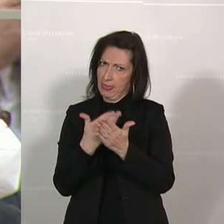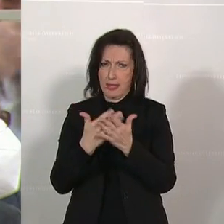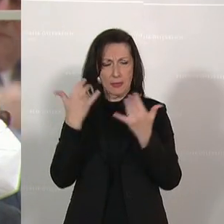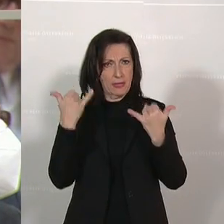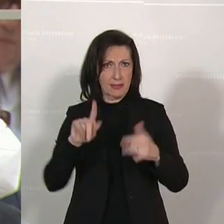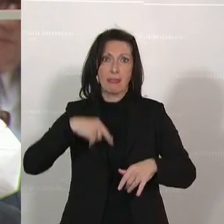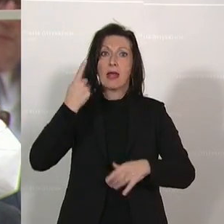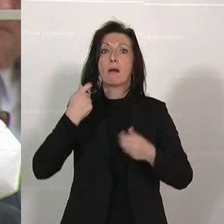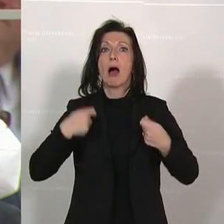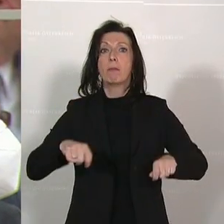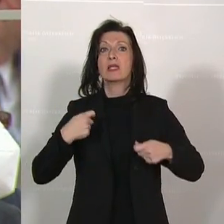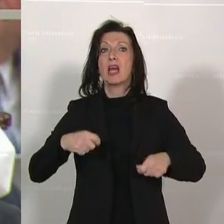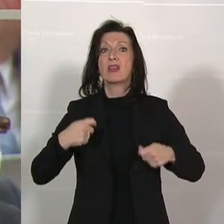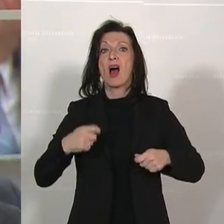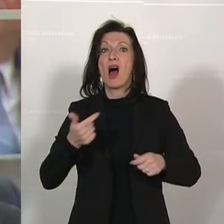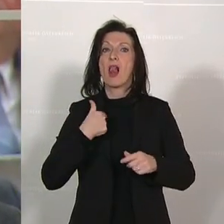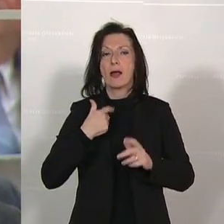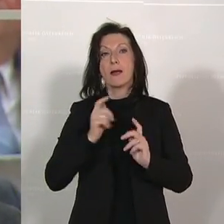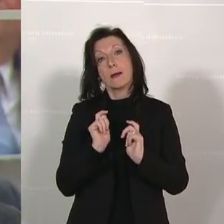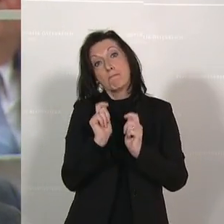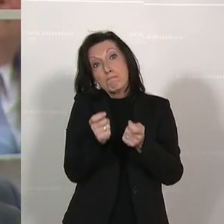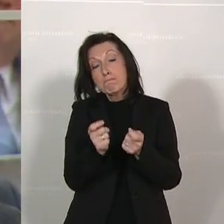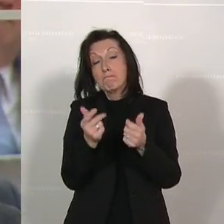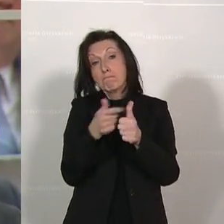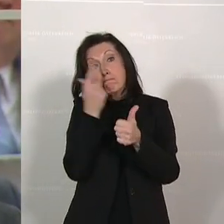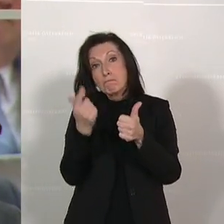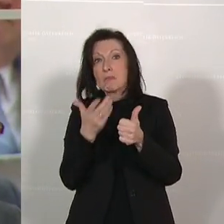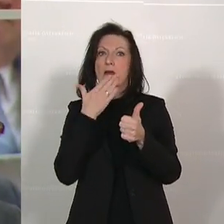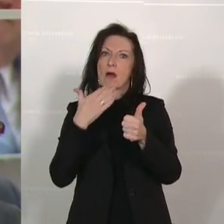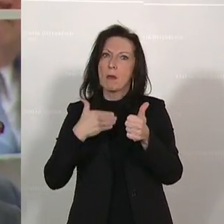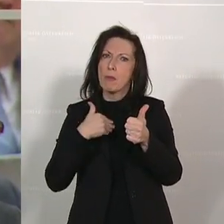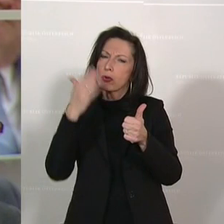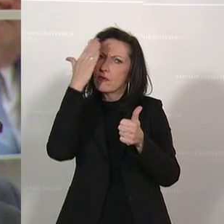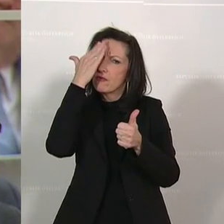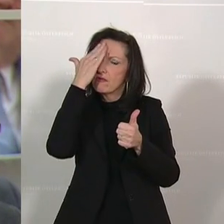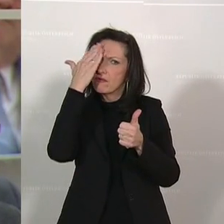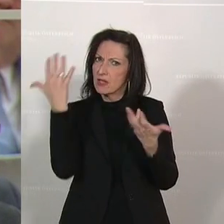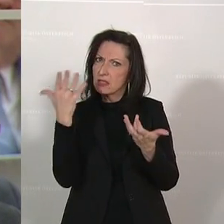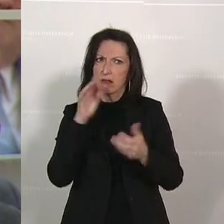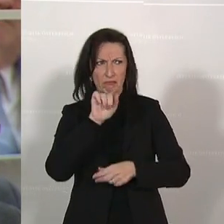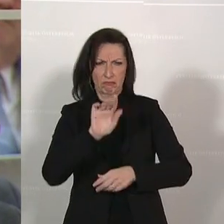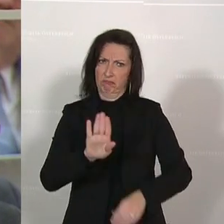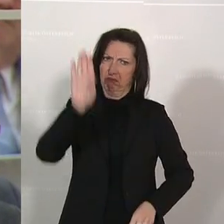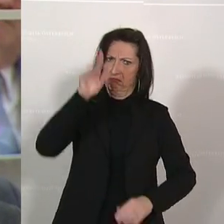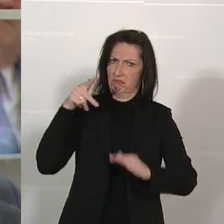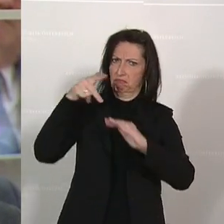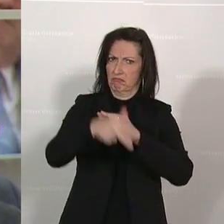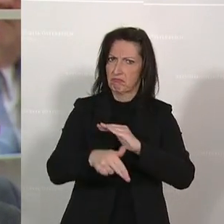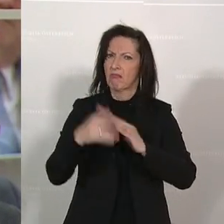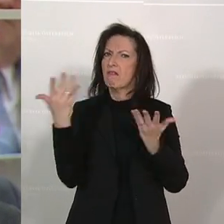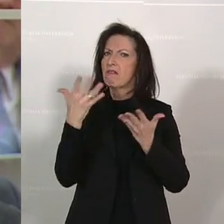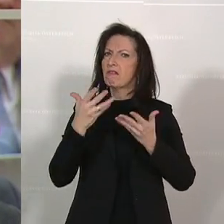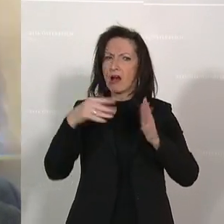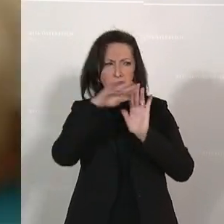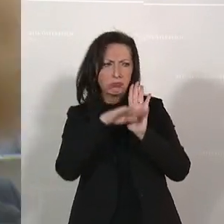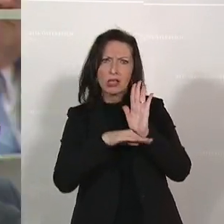Präsidiale. Erstens möchten wir klären, auf welcher Rechtsgrundlage Ihre Wortmeldung war, zumal sie